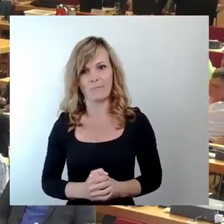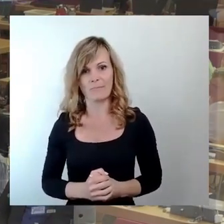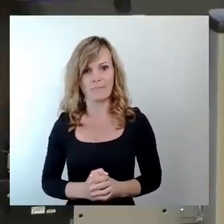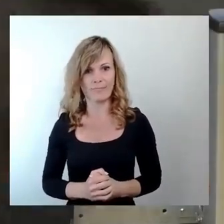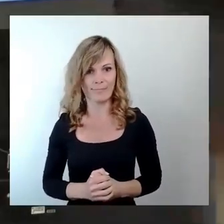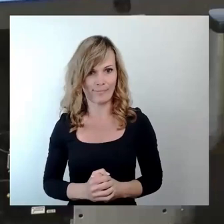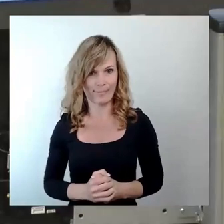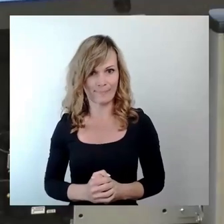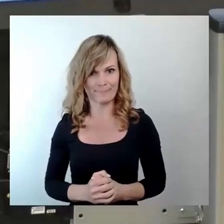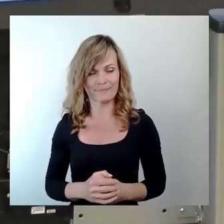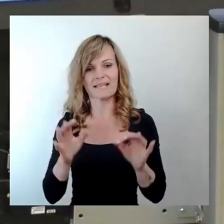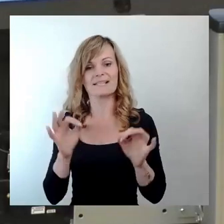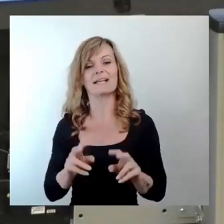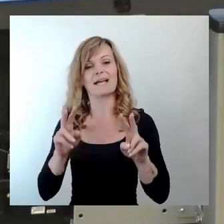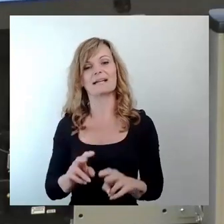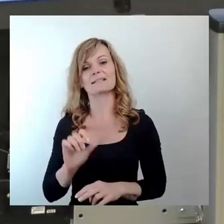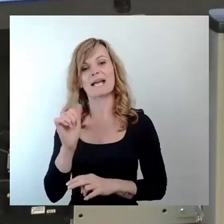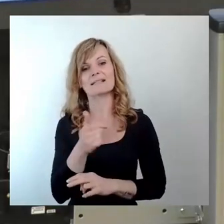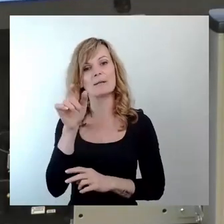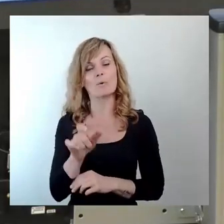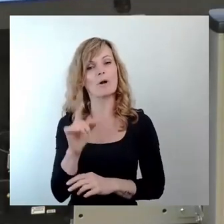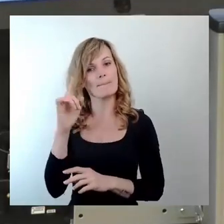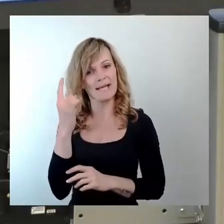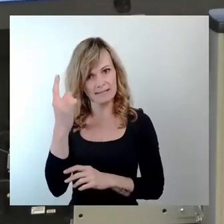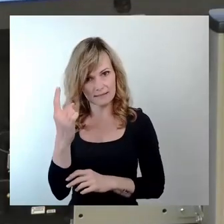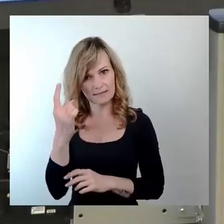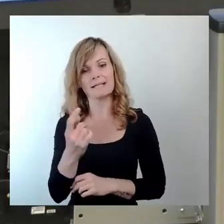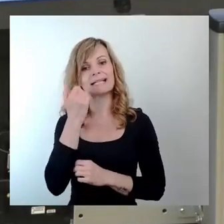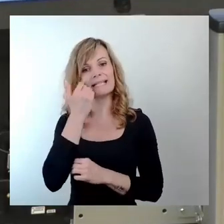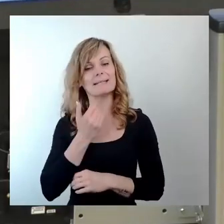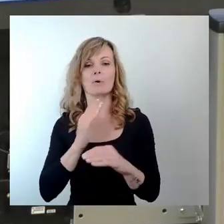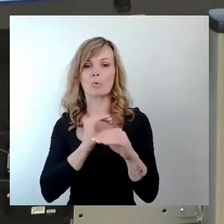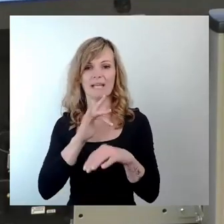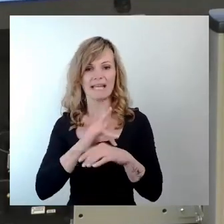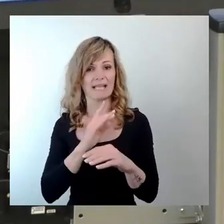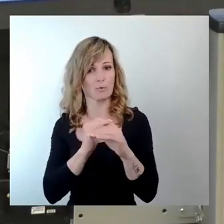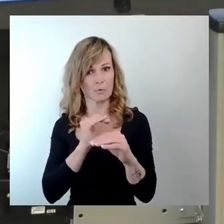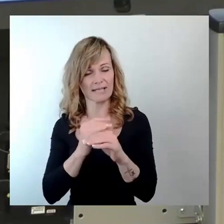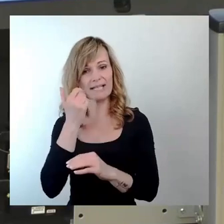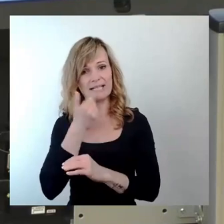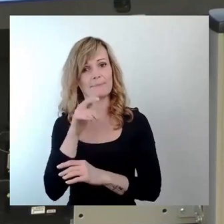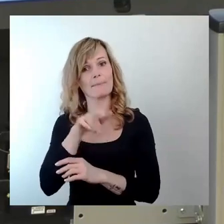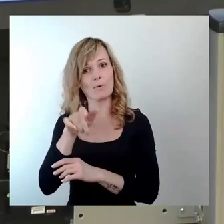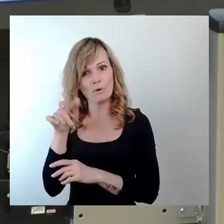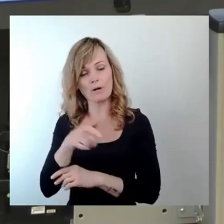Sehr geehrter erster Bürgermeister, liebe Kolleginnen und Kollegen, liebe Bürger, liebe Sportler,